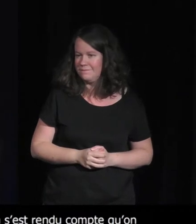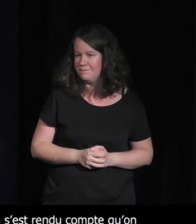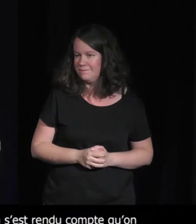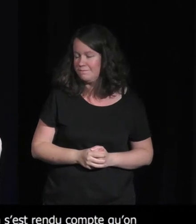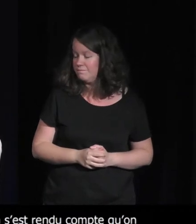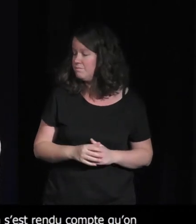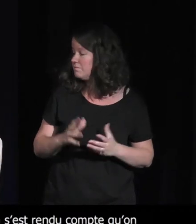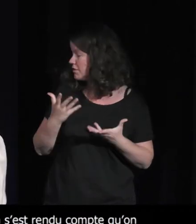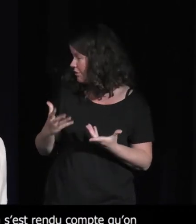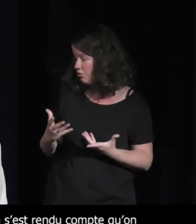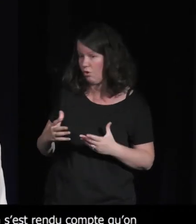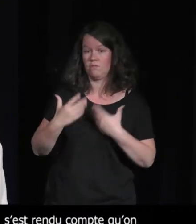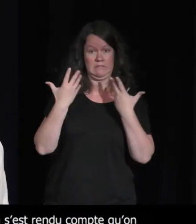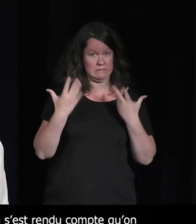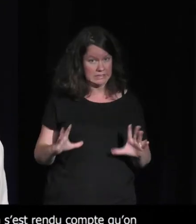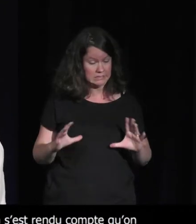vous comprenez